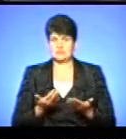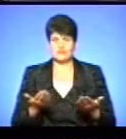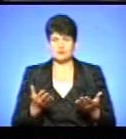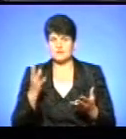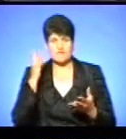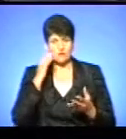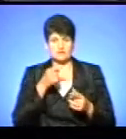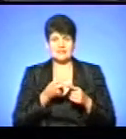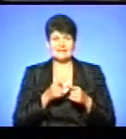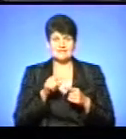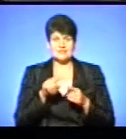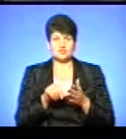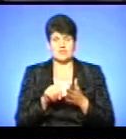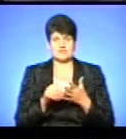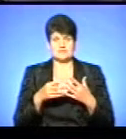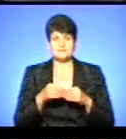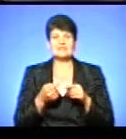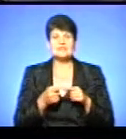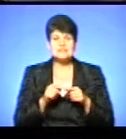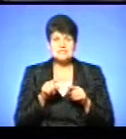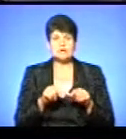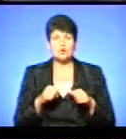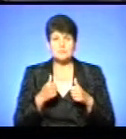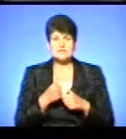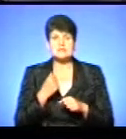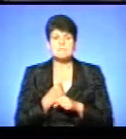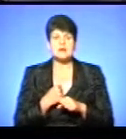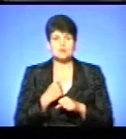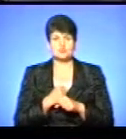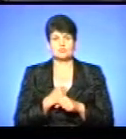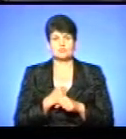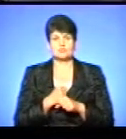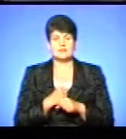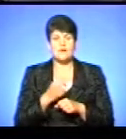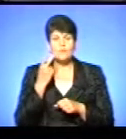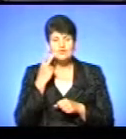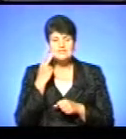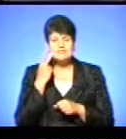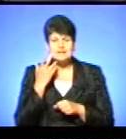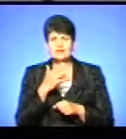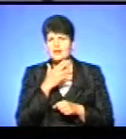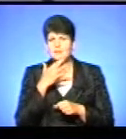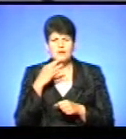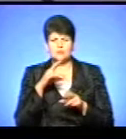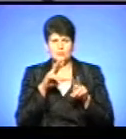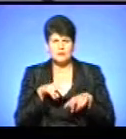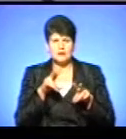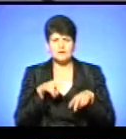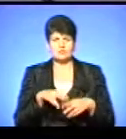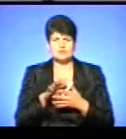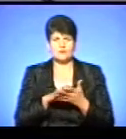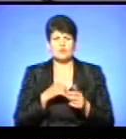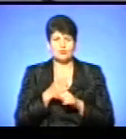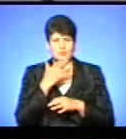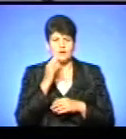враховувати цих членів СІВІ. Ці комісії працюють на постійній основі і багато переглядають заяв. Роботи у вас багато.